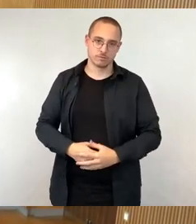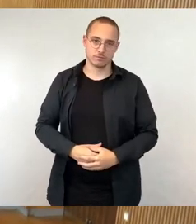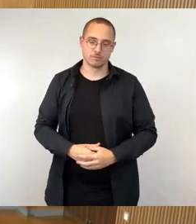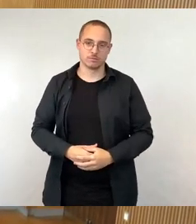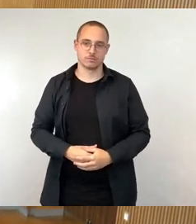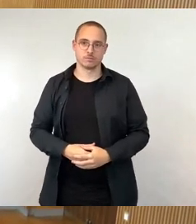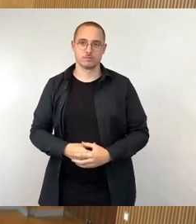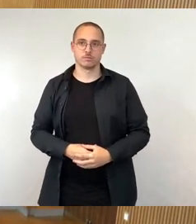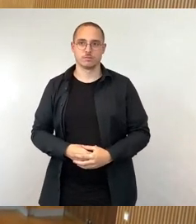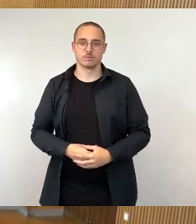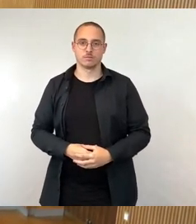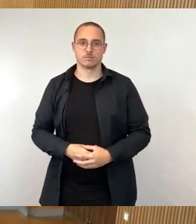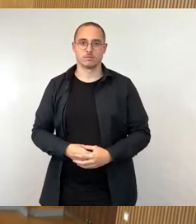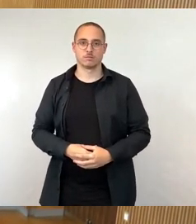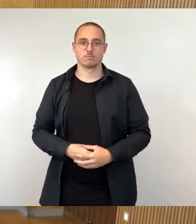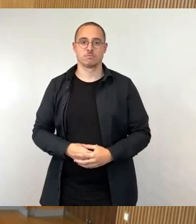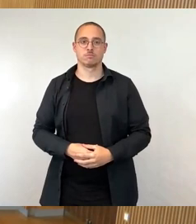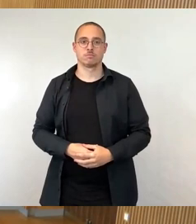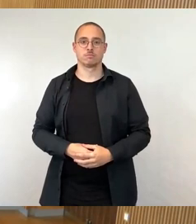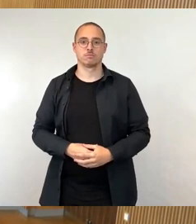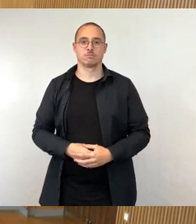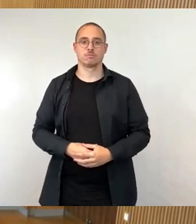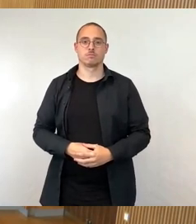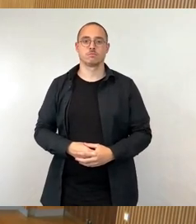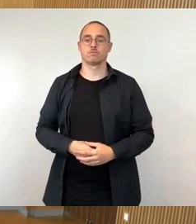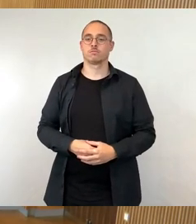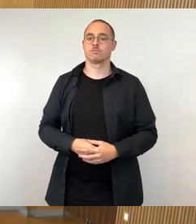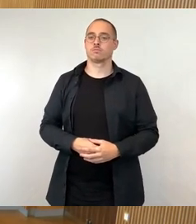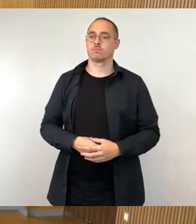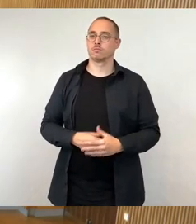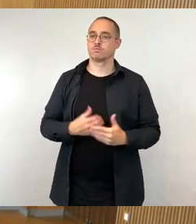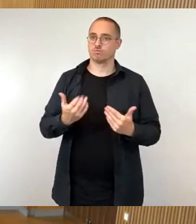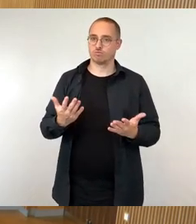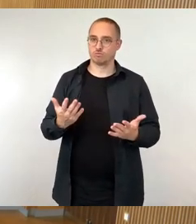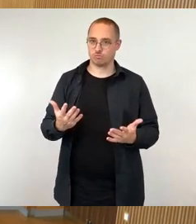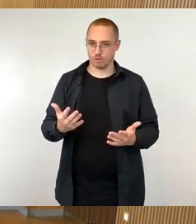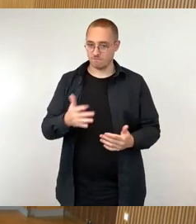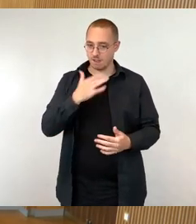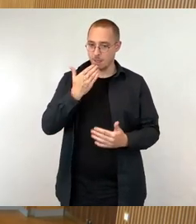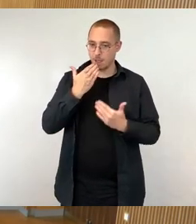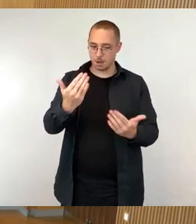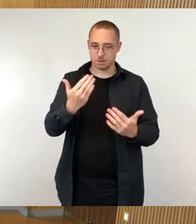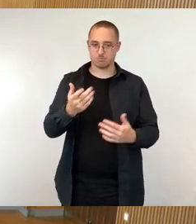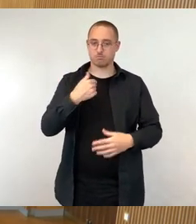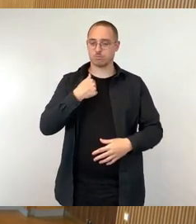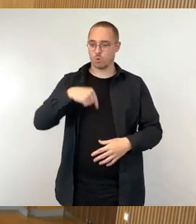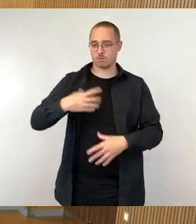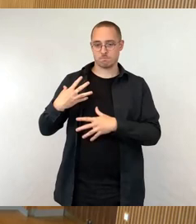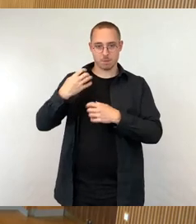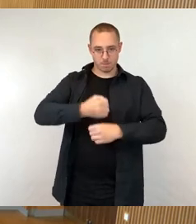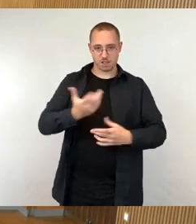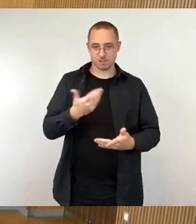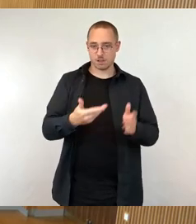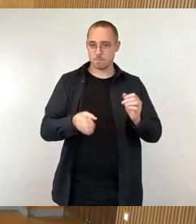Genau, vielen Dank. Und damit Sie auch was zum Anschauen haben, habe ich mir erlaubt, Ihnen eine Präsentation mitzubringen, beziehungsweise die Visualisierung des